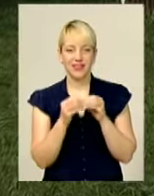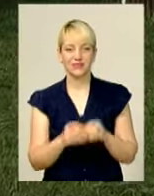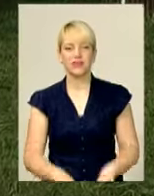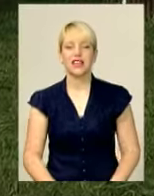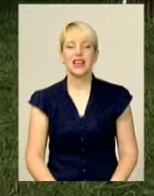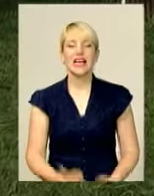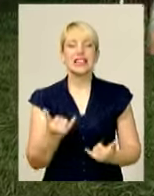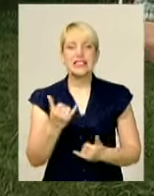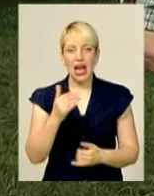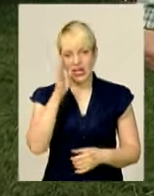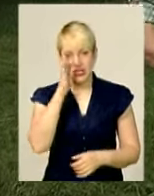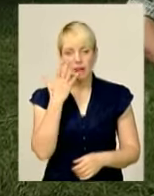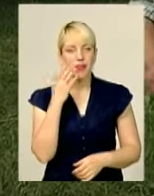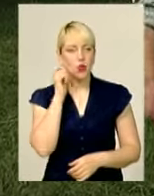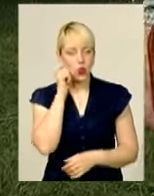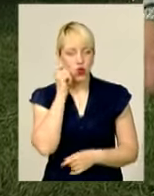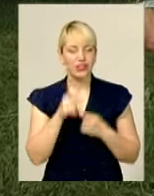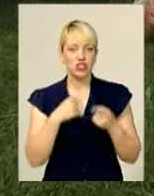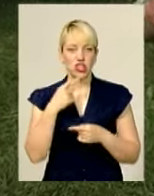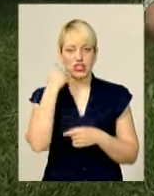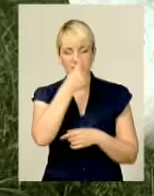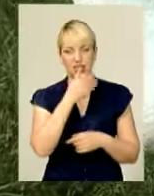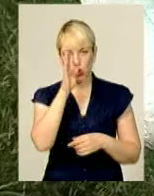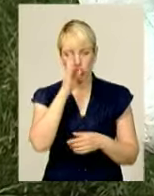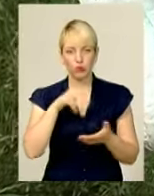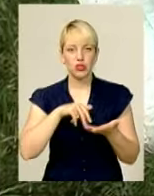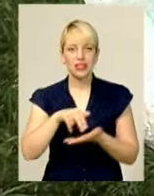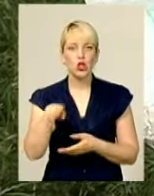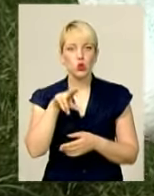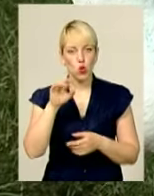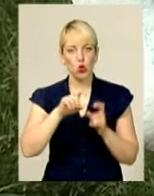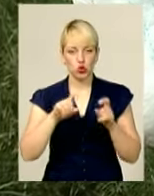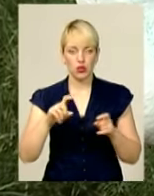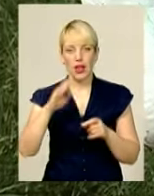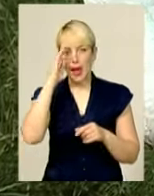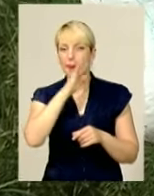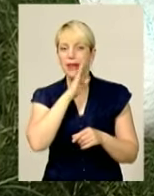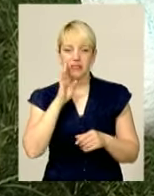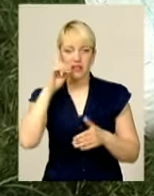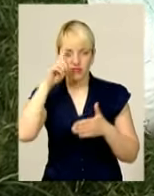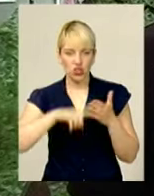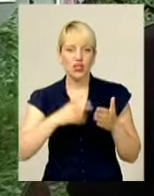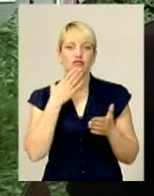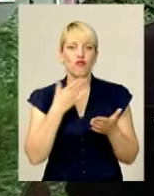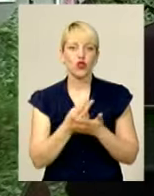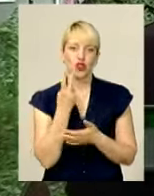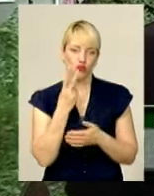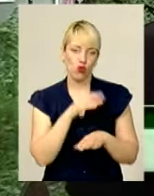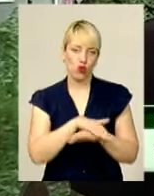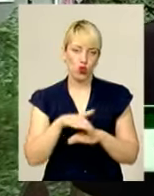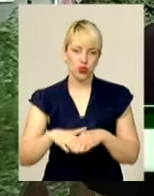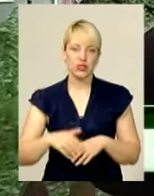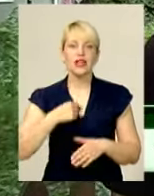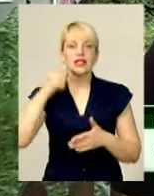Зараз Мілану п'ять. Через рік хлопчик йтиме до школи. Батьки вірять на своїх двох ніжках. Сподіваємся,